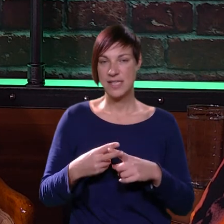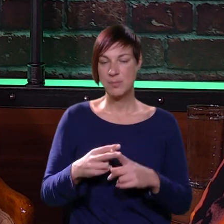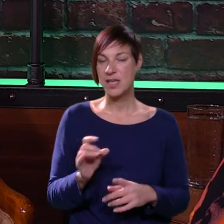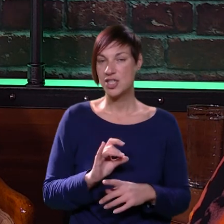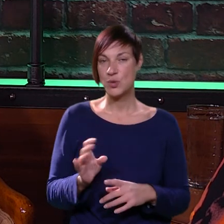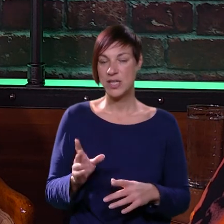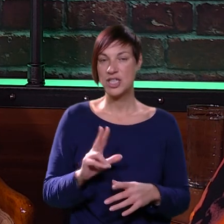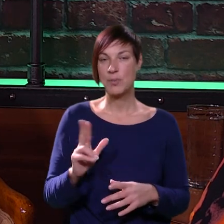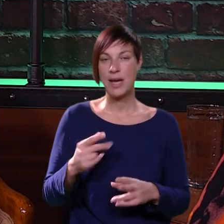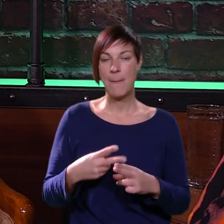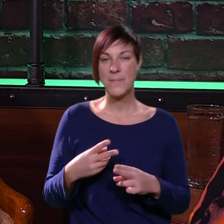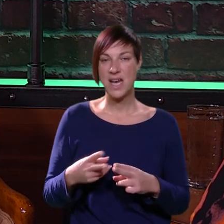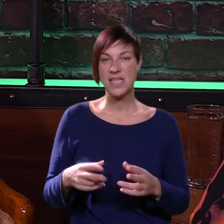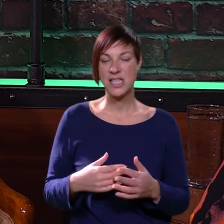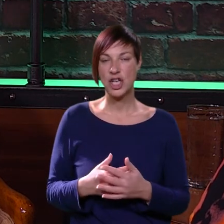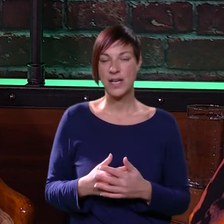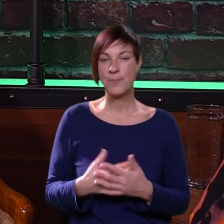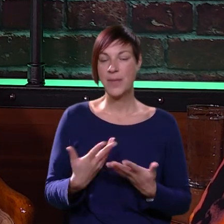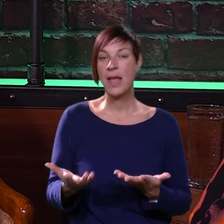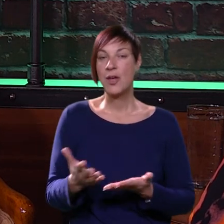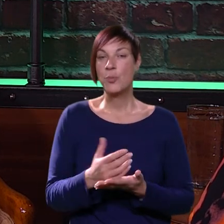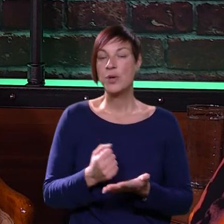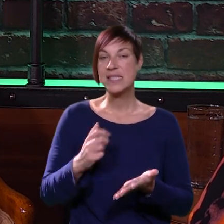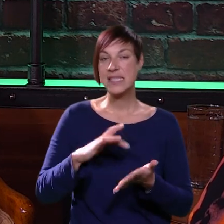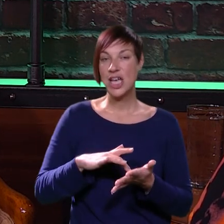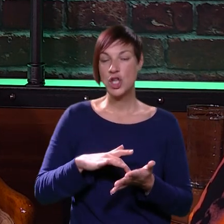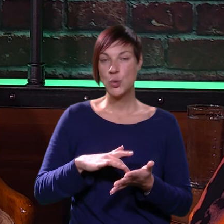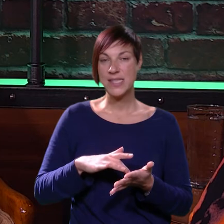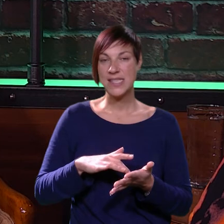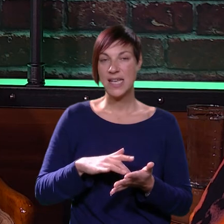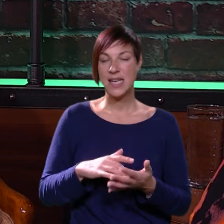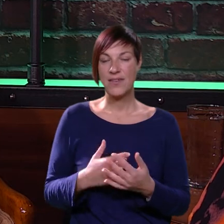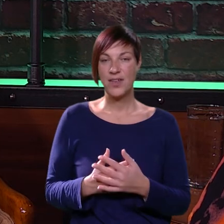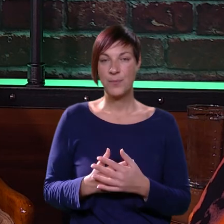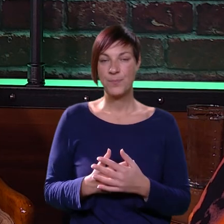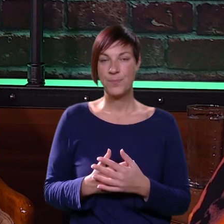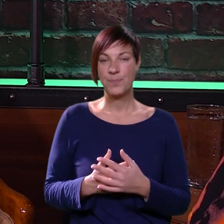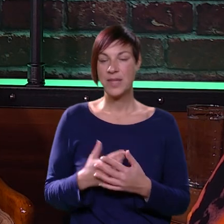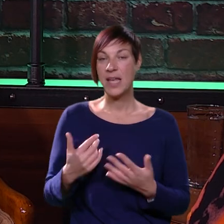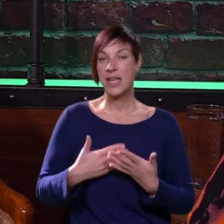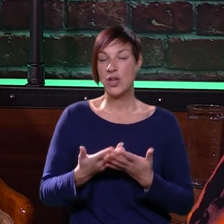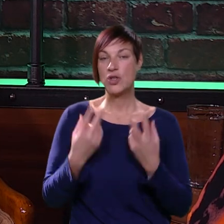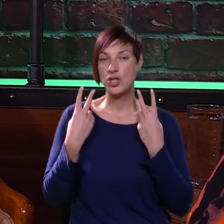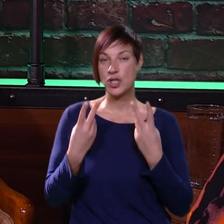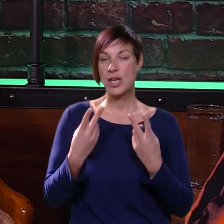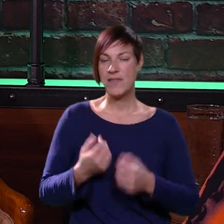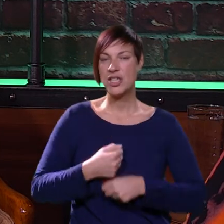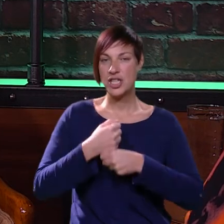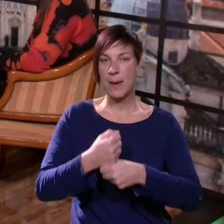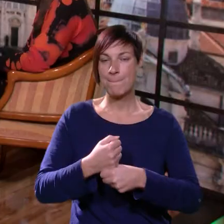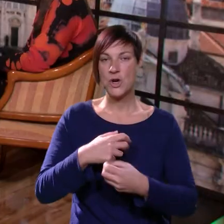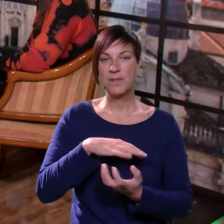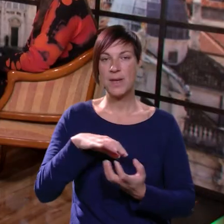spriječi u ničemu, jer nema razloga za to, posjedan je svojih ciljeva, tako da. I ono što je najvažnija, ova